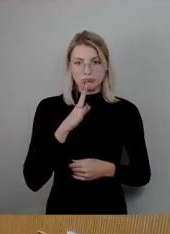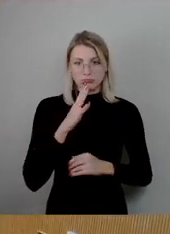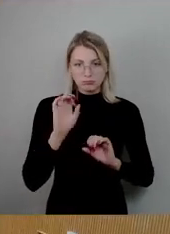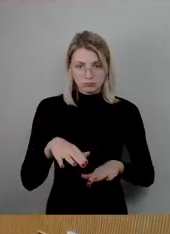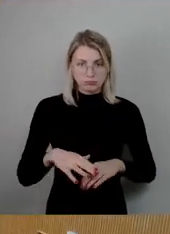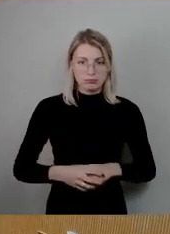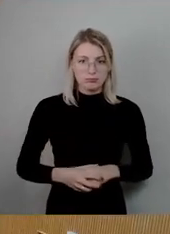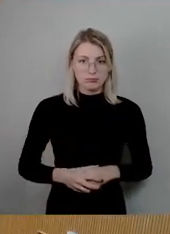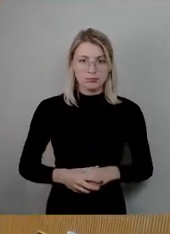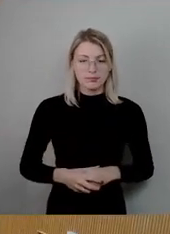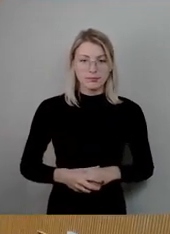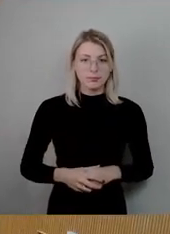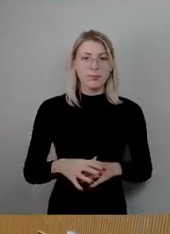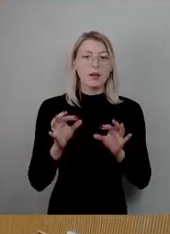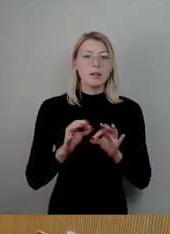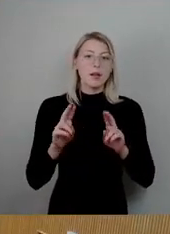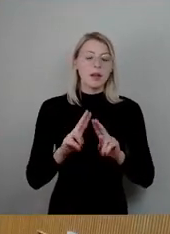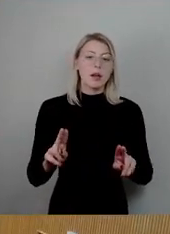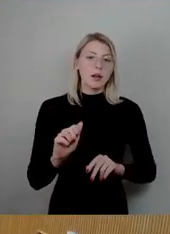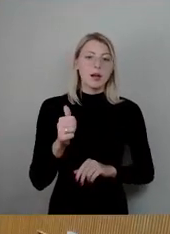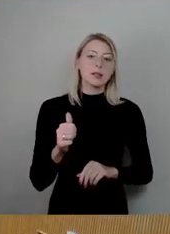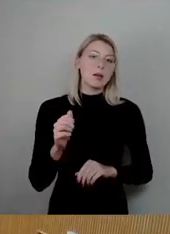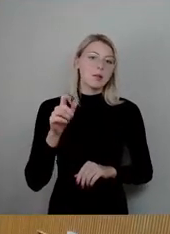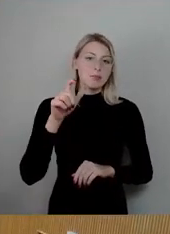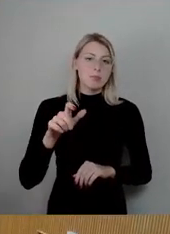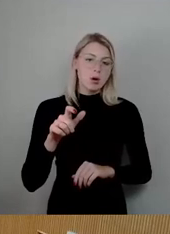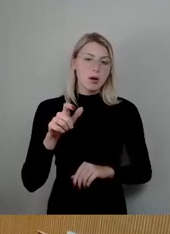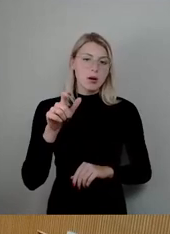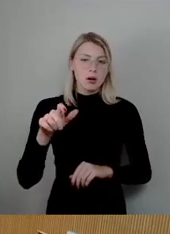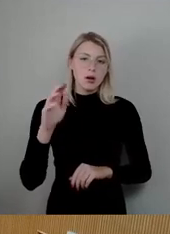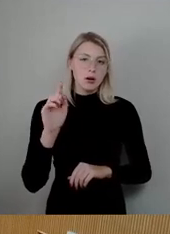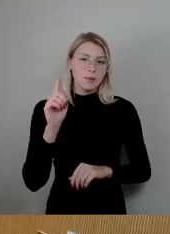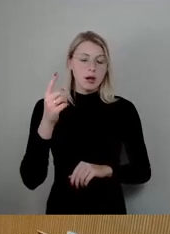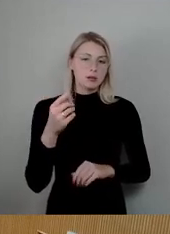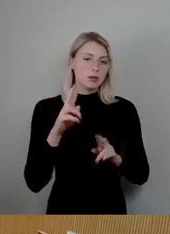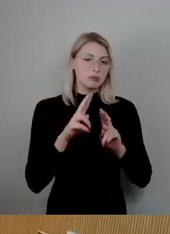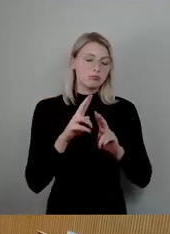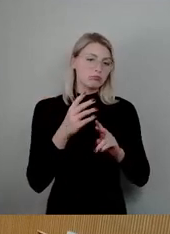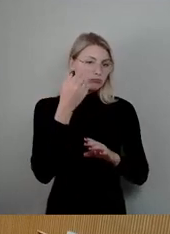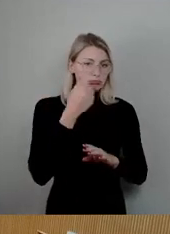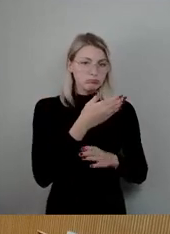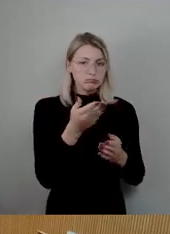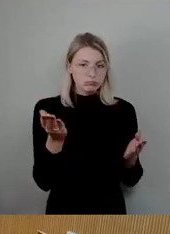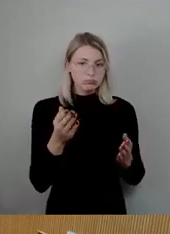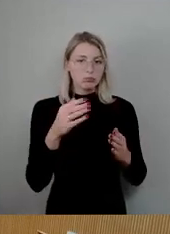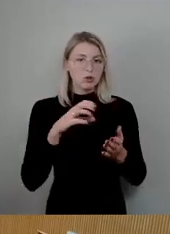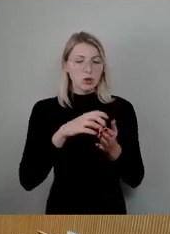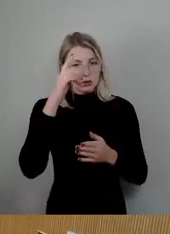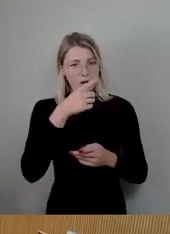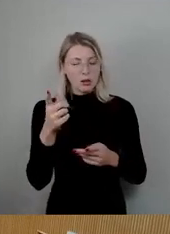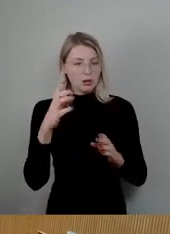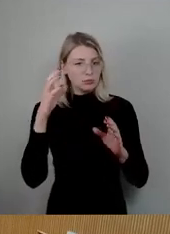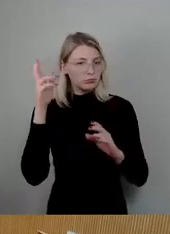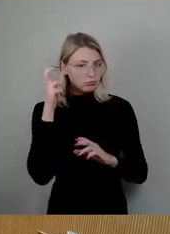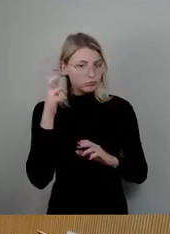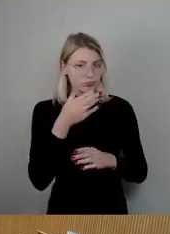Sehr geehrter erster Bürgermeister, sehr geehrte Stadträtinnen und Stadträte, liebe Zuhörende. Ja, warum spreche ich jetzt noch